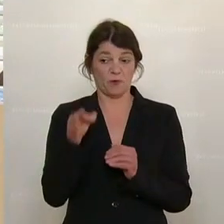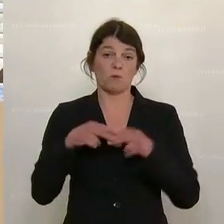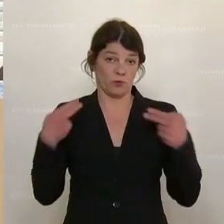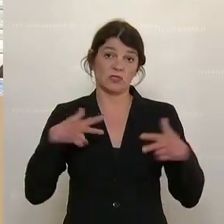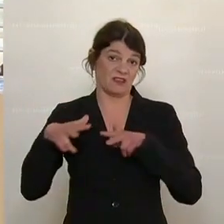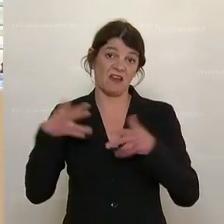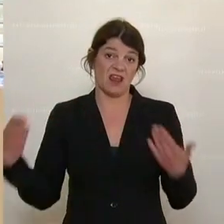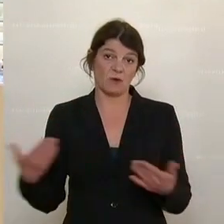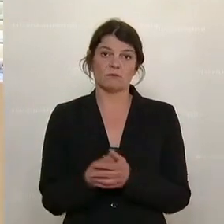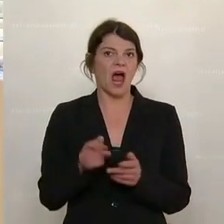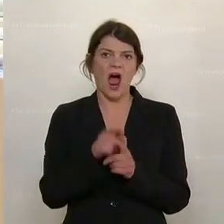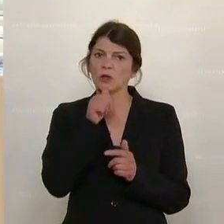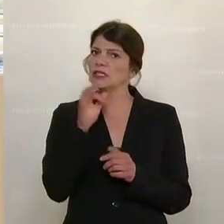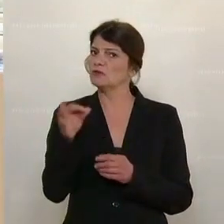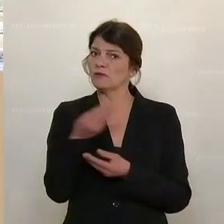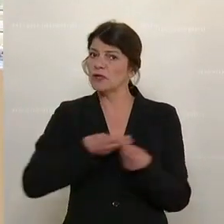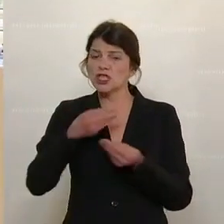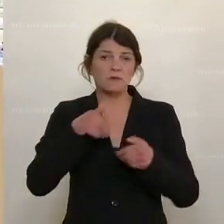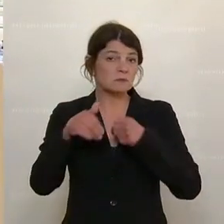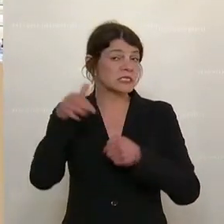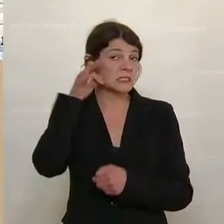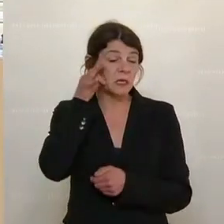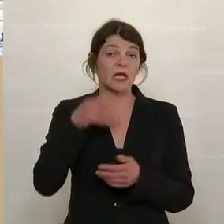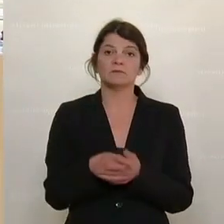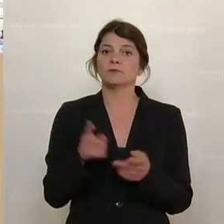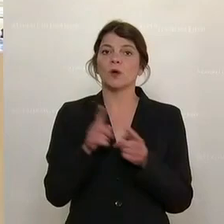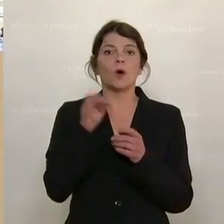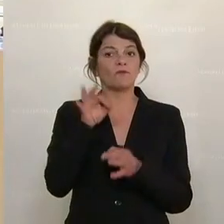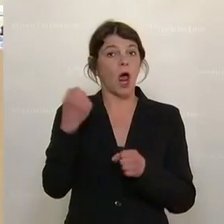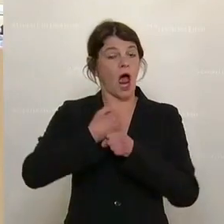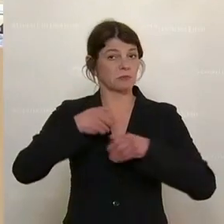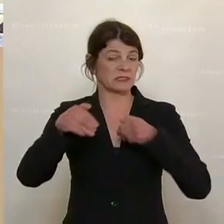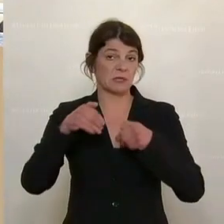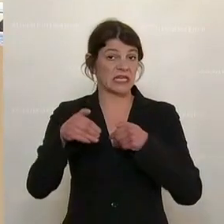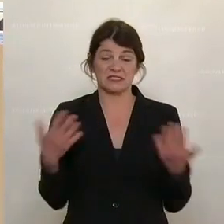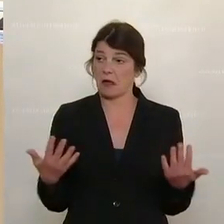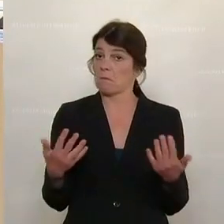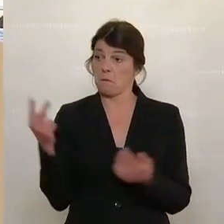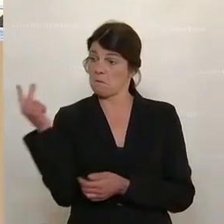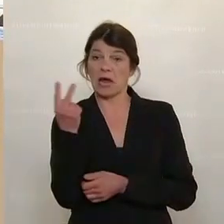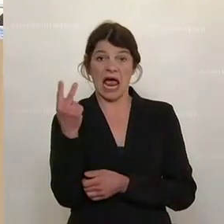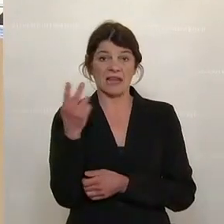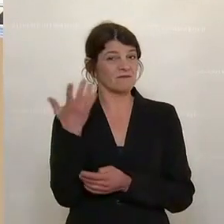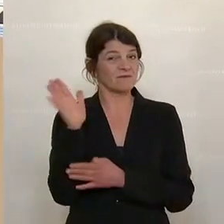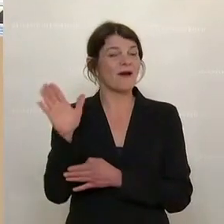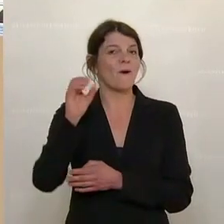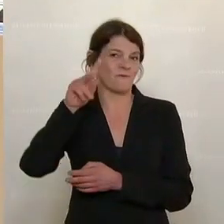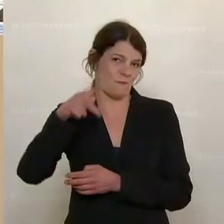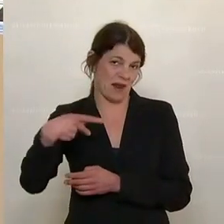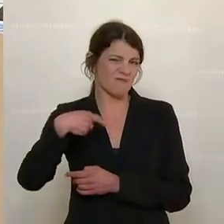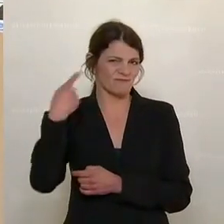Bundesregierung, auch nicht für die Wirtschaftsministerin und für den Arbeitsminister, beides ja ÖVP, wie wir wissen.